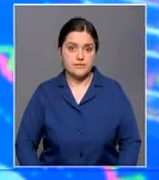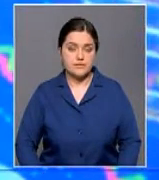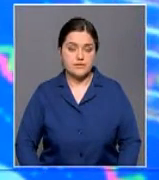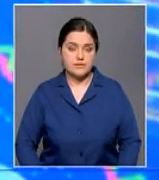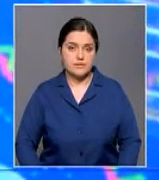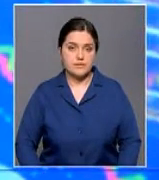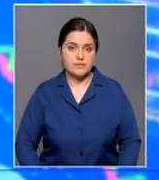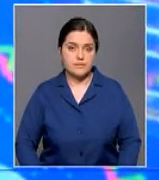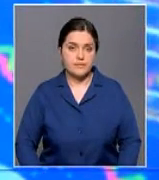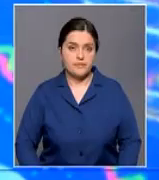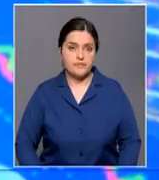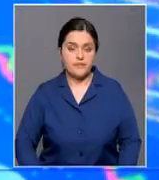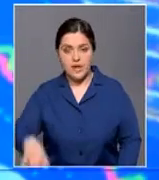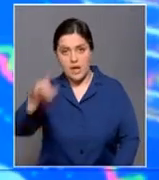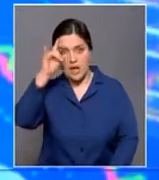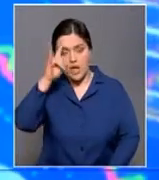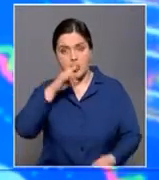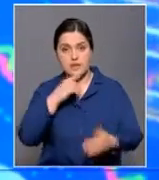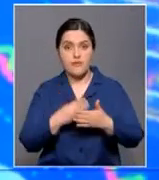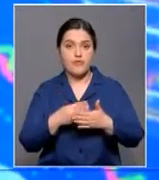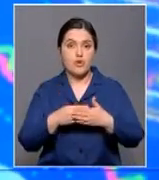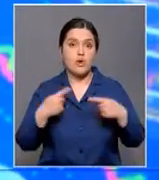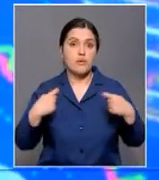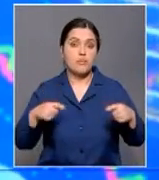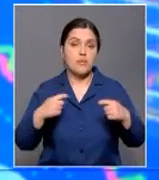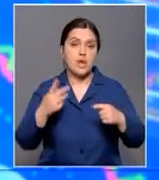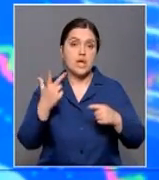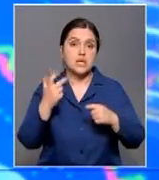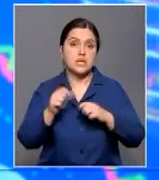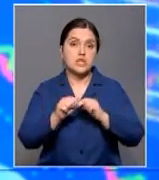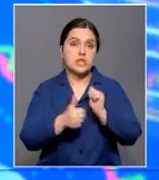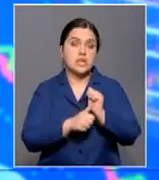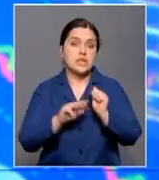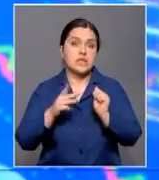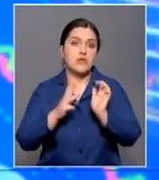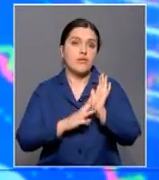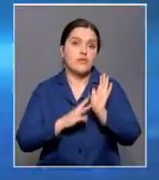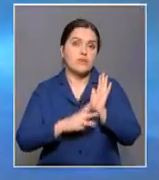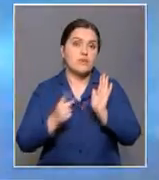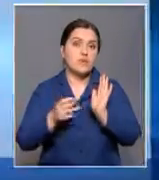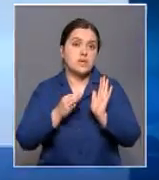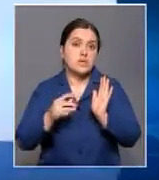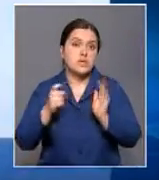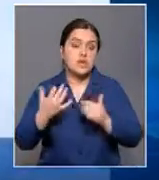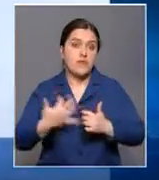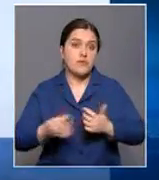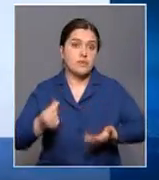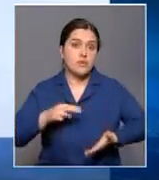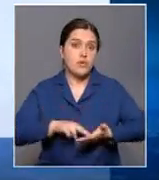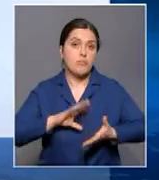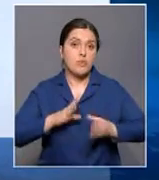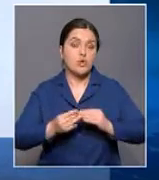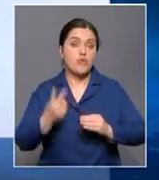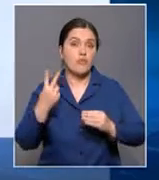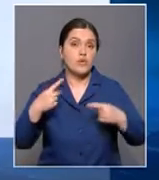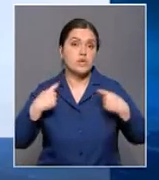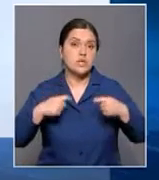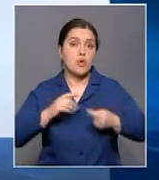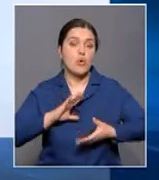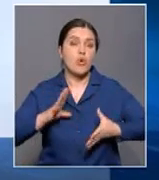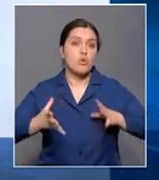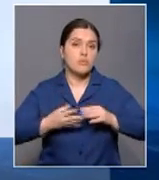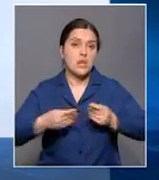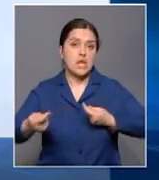Информация с казахстанской фондовой биржи. 316 тенге, 81 тен. Средневзвешенный курс по итогам двух сессий.